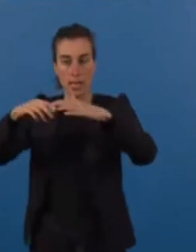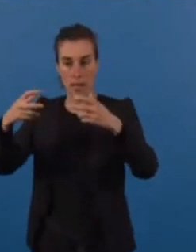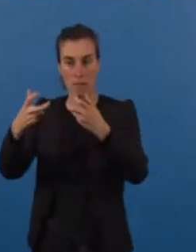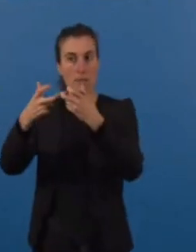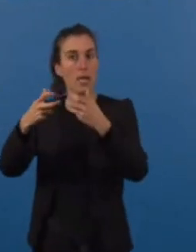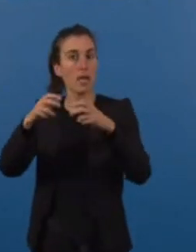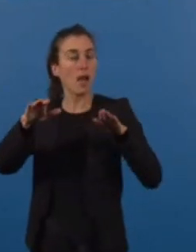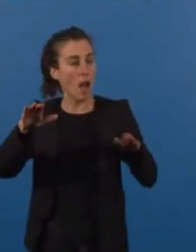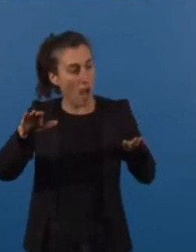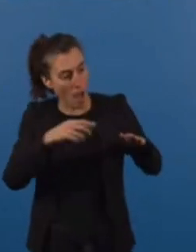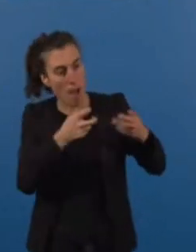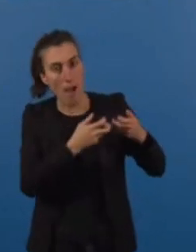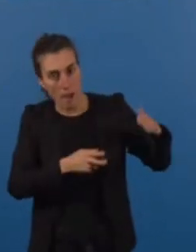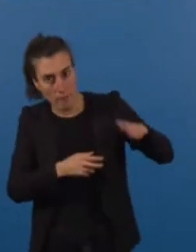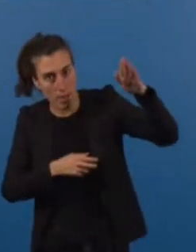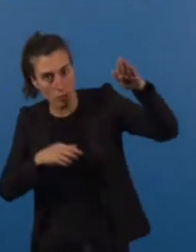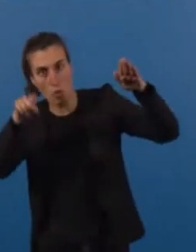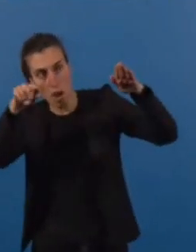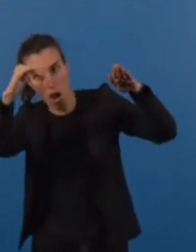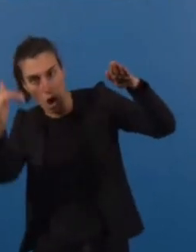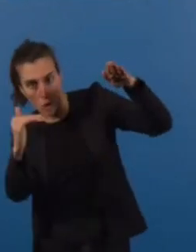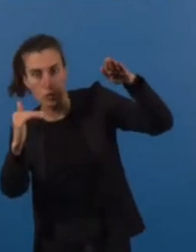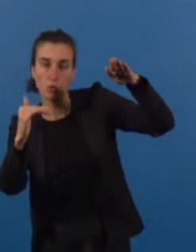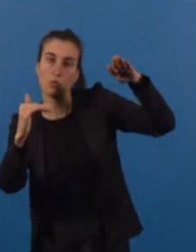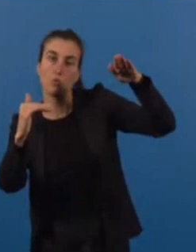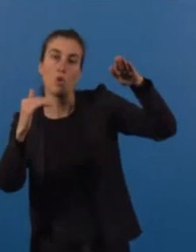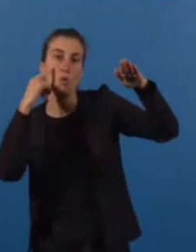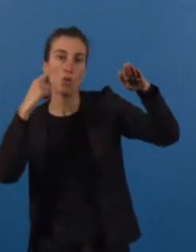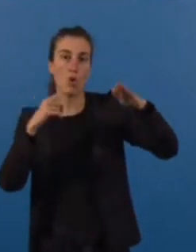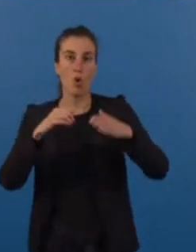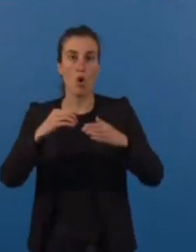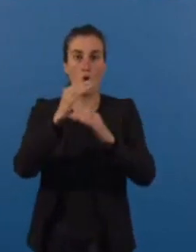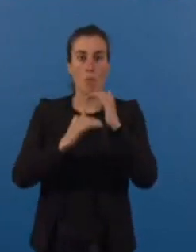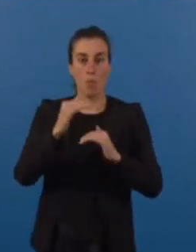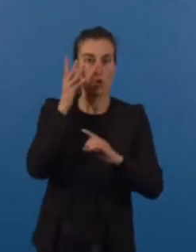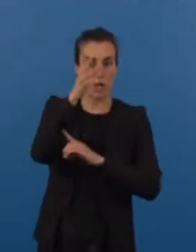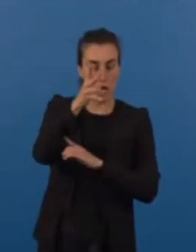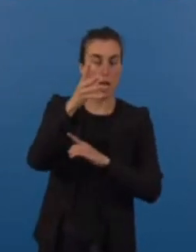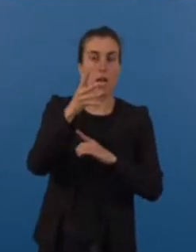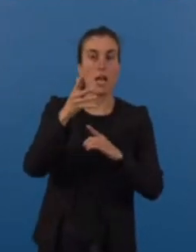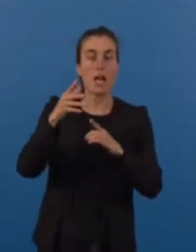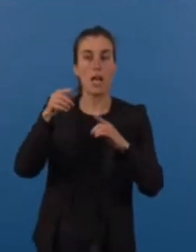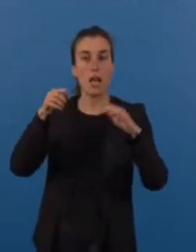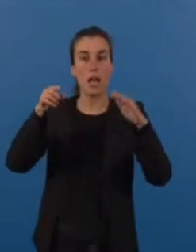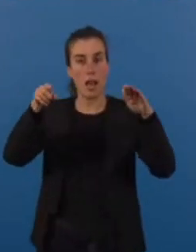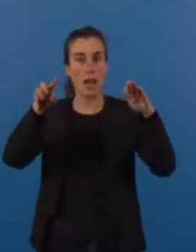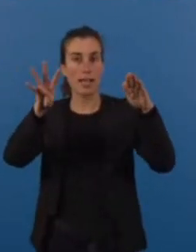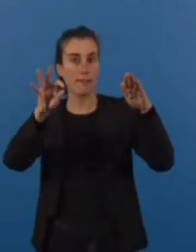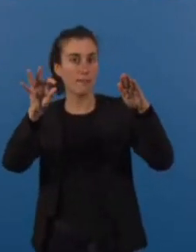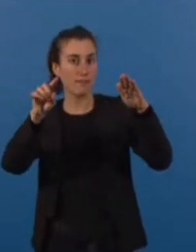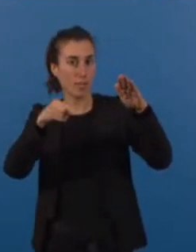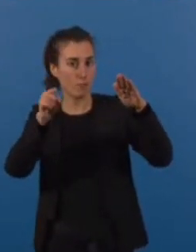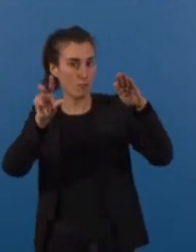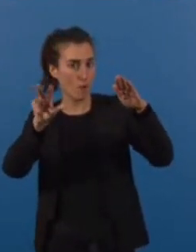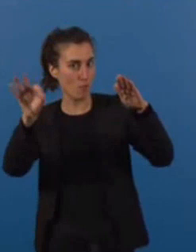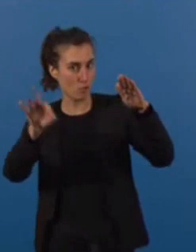'inflation prévue au projet de loi de finances de 2023 qui est estimé à 4,3%. D'autre part, et